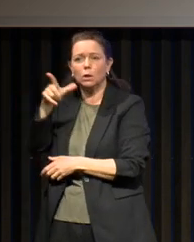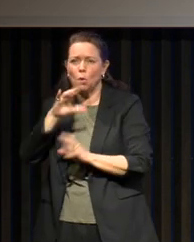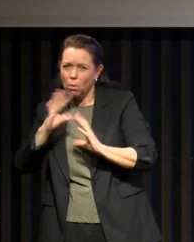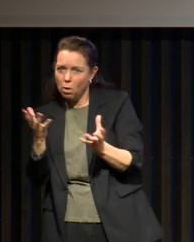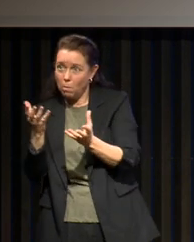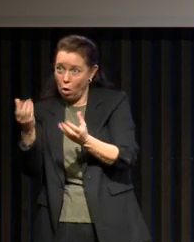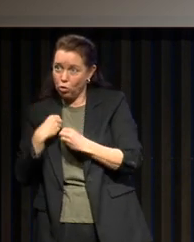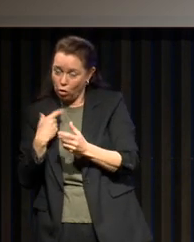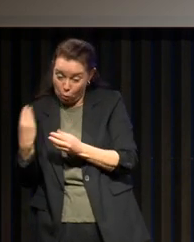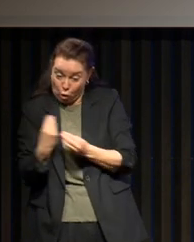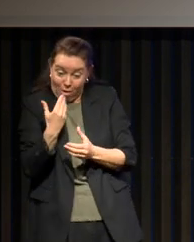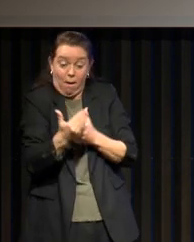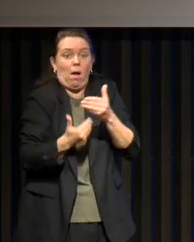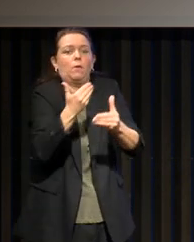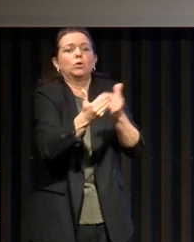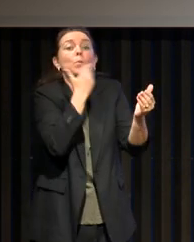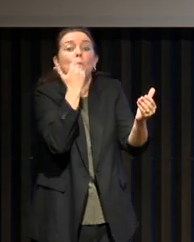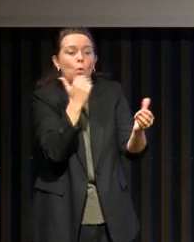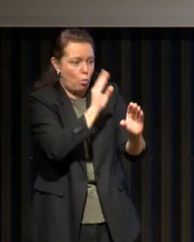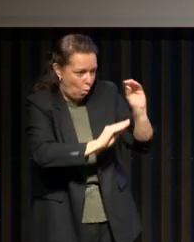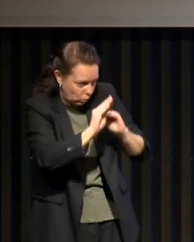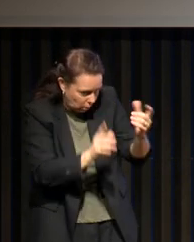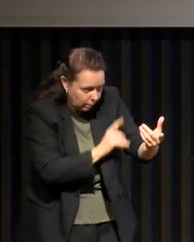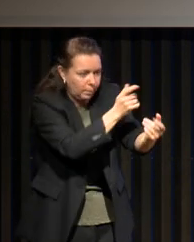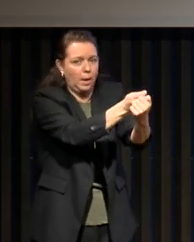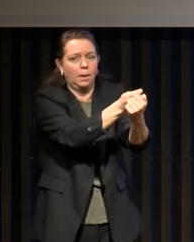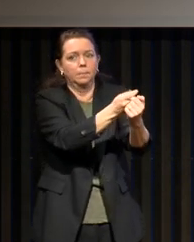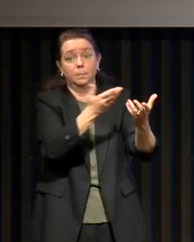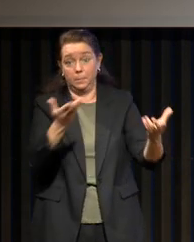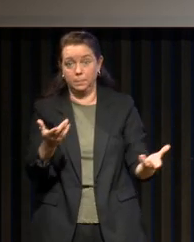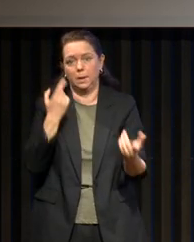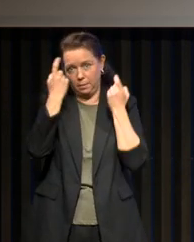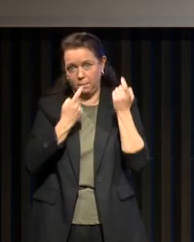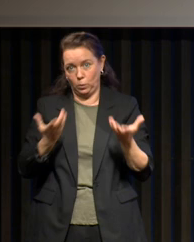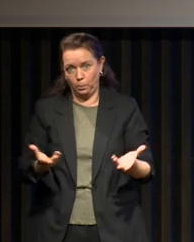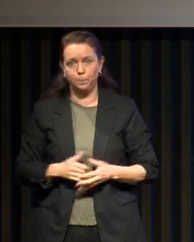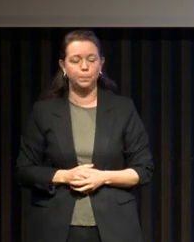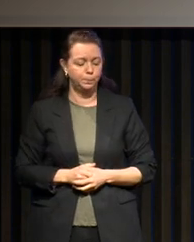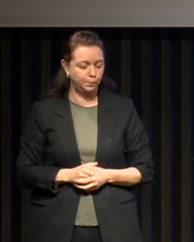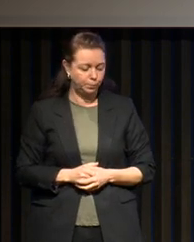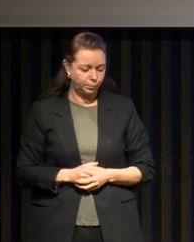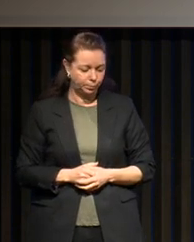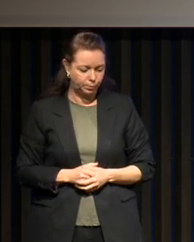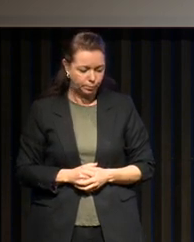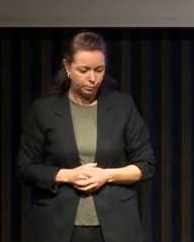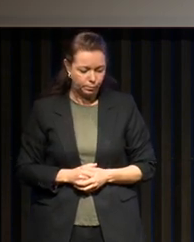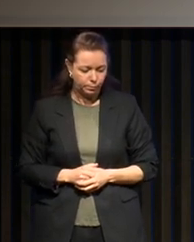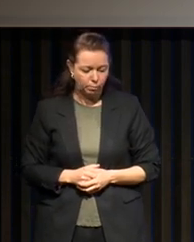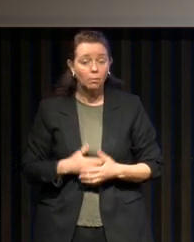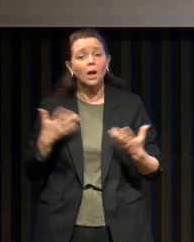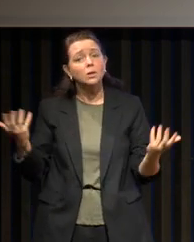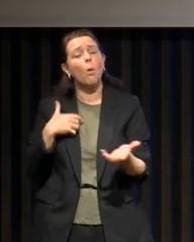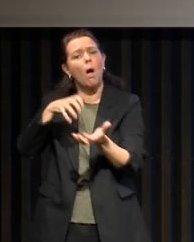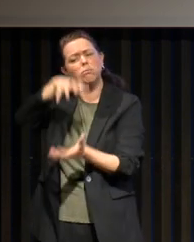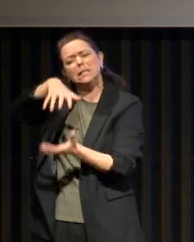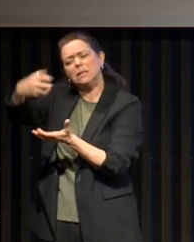avancer dans la qualité des soins qu'on propose chez les sujets avec un syndrome d'apnée obstructive du sommeil. Le big data, il est avec